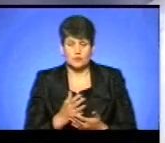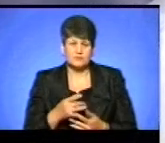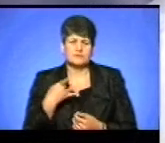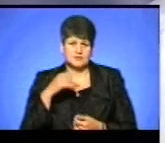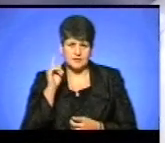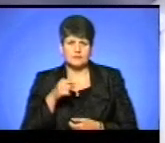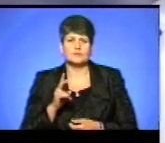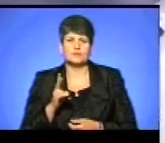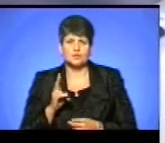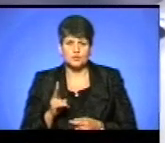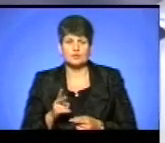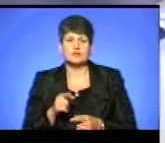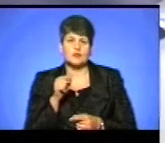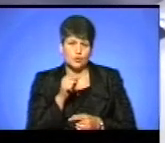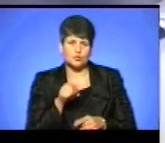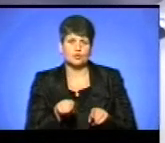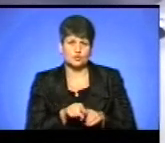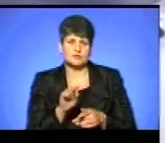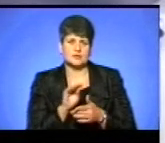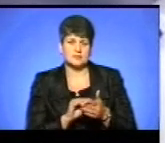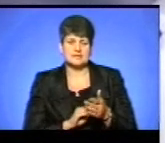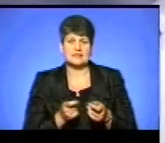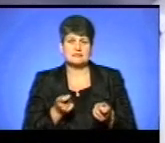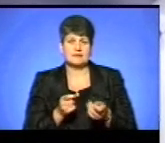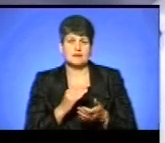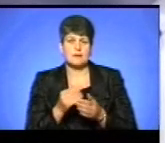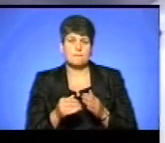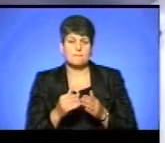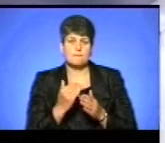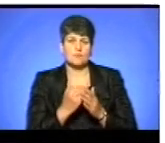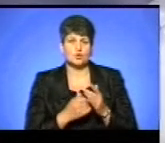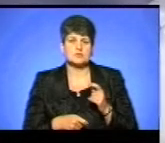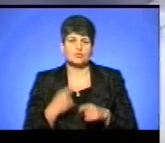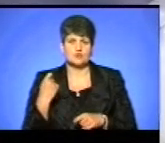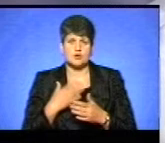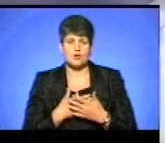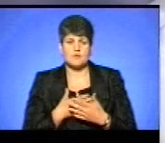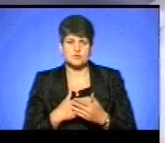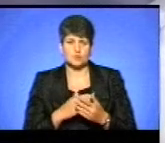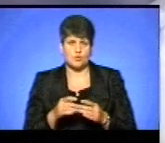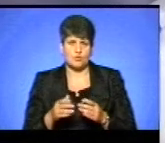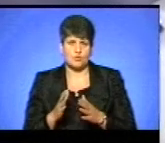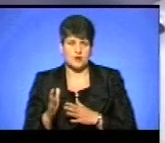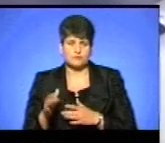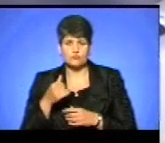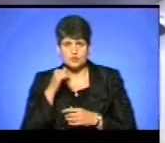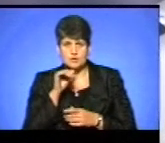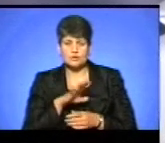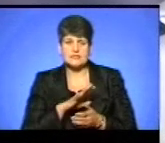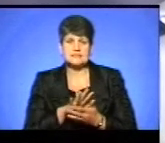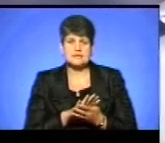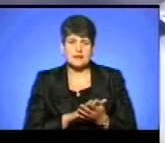відомий, на нього також буде складний адміністративний протокол за порушення громадського порядку. Поступила в нас заява вчора про